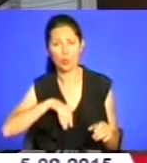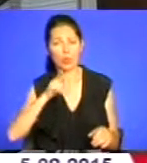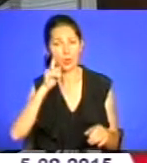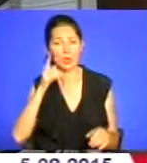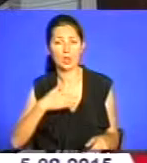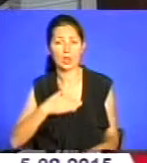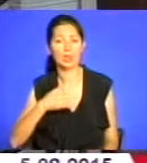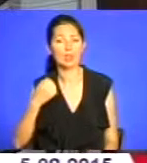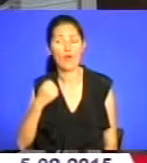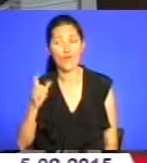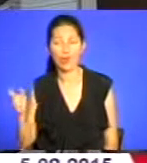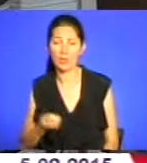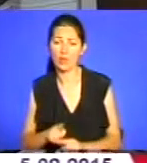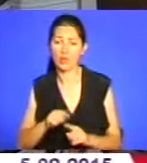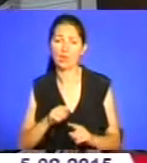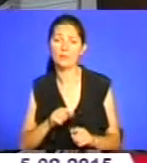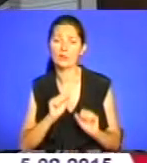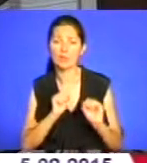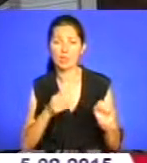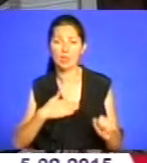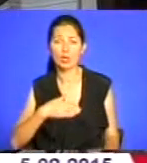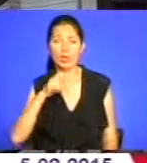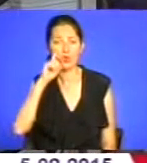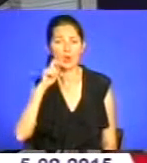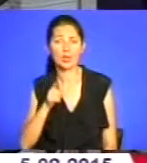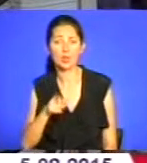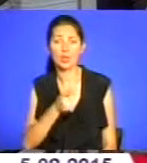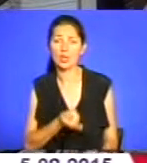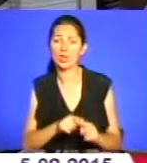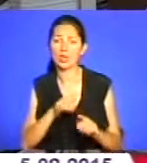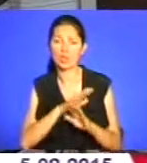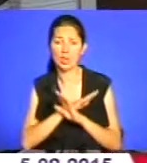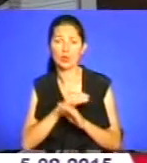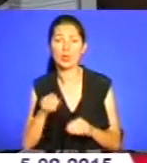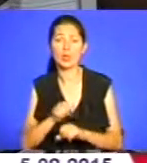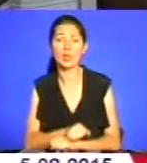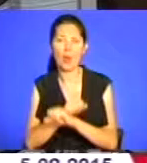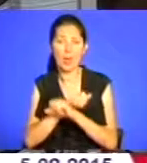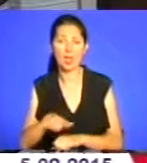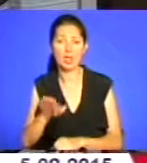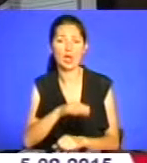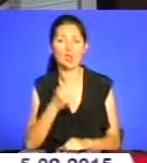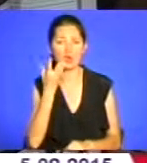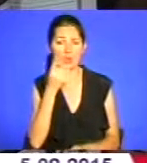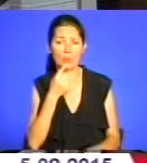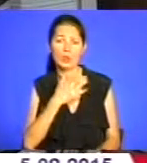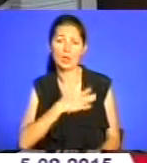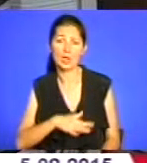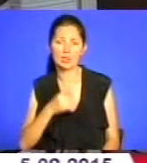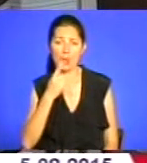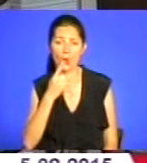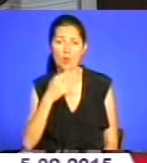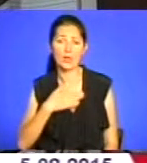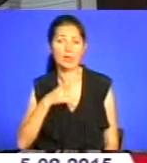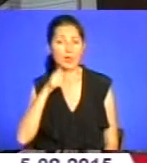волю і незалежність держави. Книга сумна, але книга знакова. Робів Дорай, напускає вже сама назва, говорить